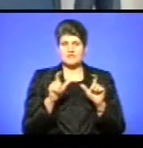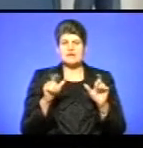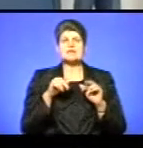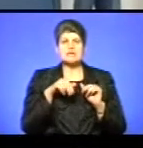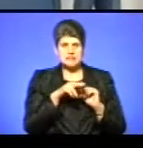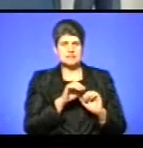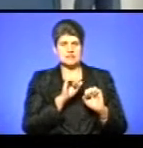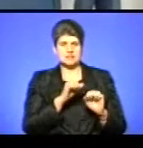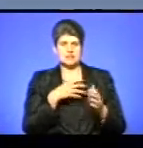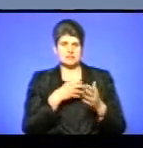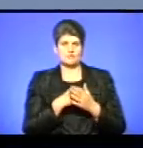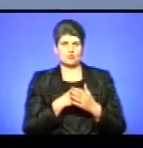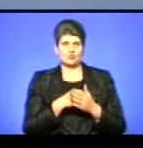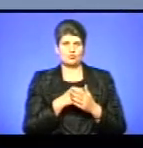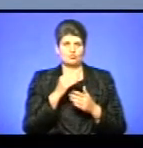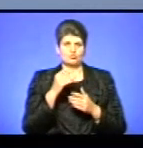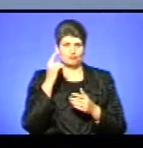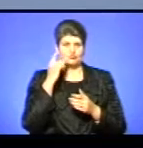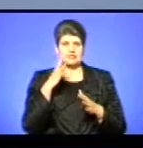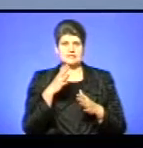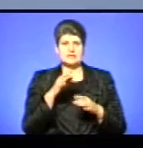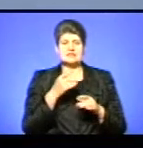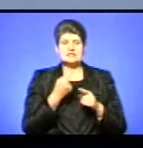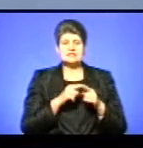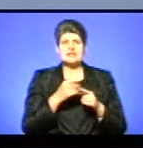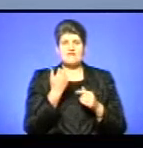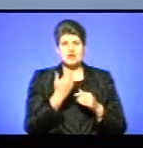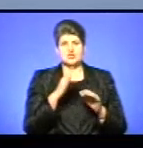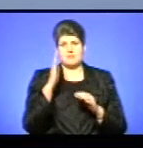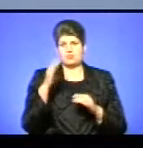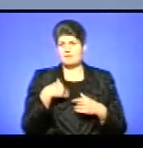відстоюйте свою позицію, це ваше майбутнє. Нам не розказували правди.